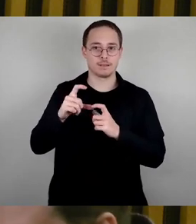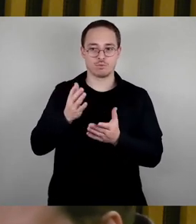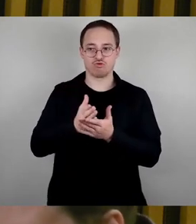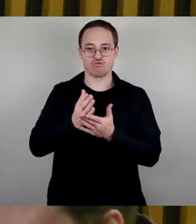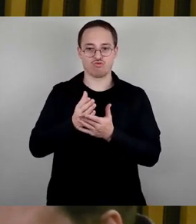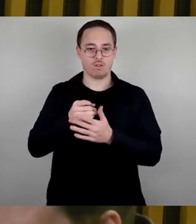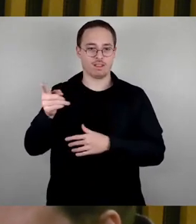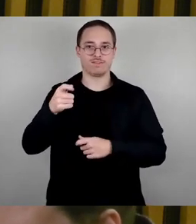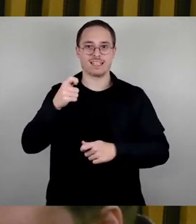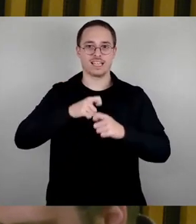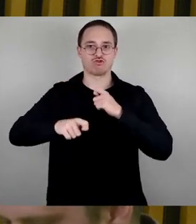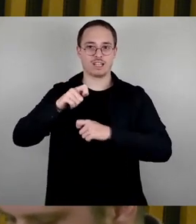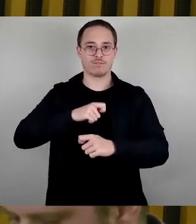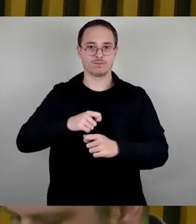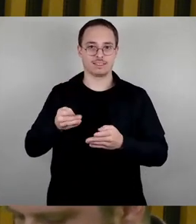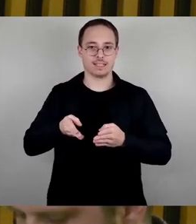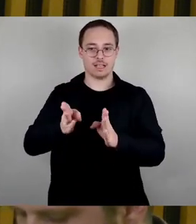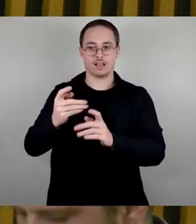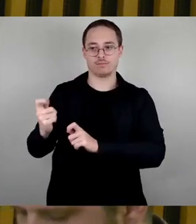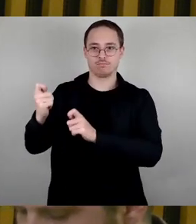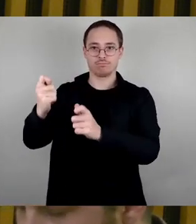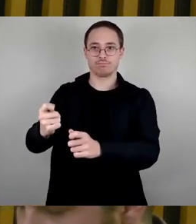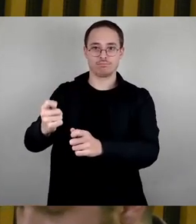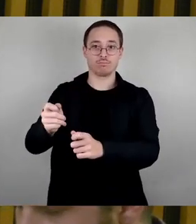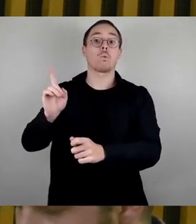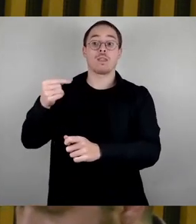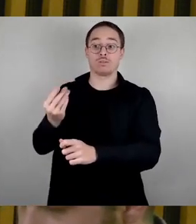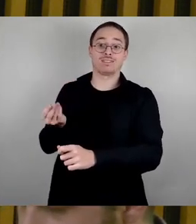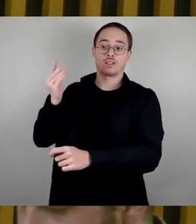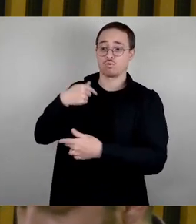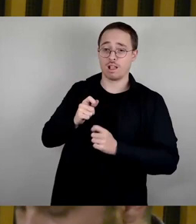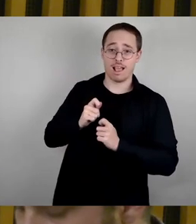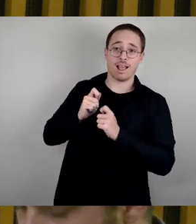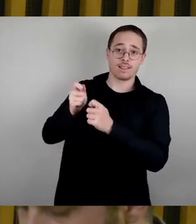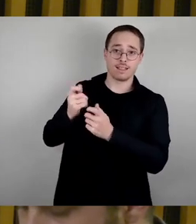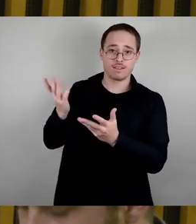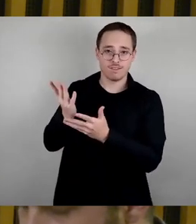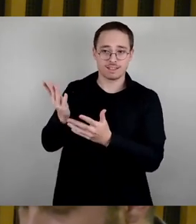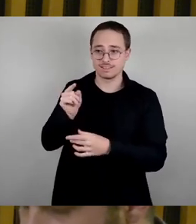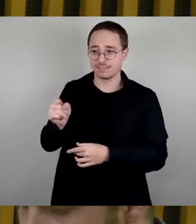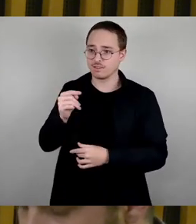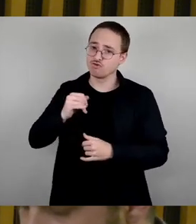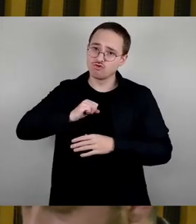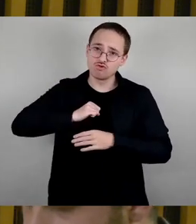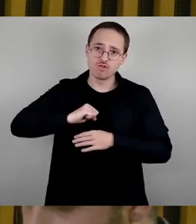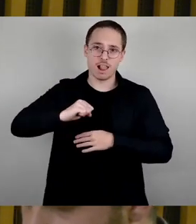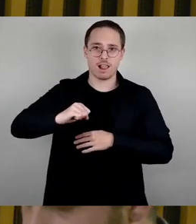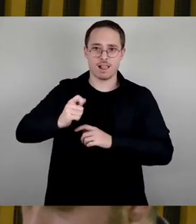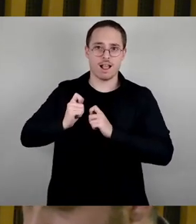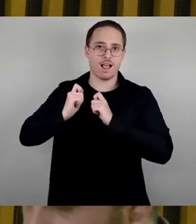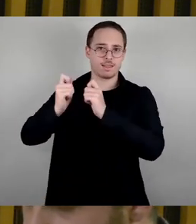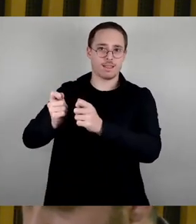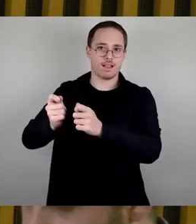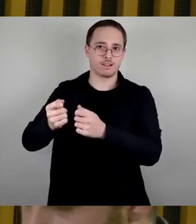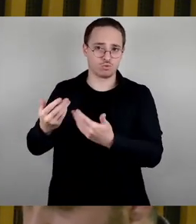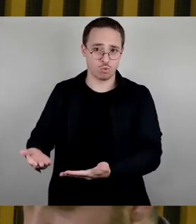sogar beantragt, diesen Antrag dann in der übernächsten Sitzung unverzüglich zu behandeln. Wir haben